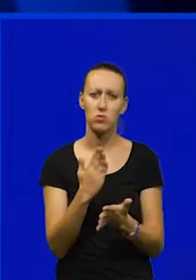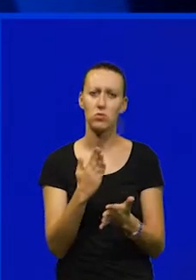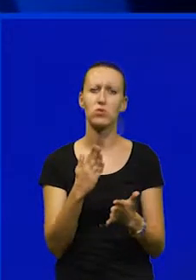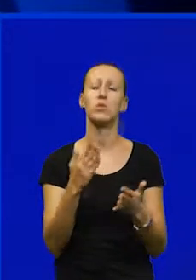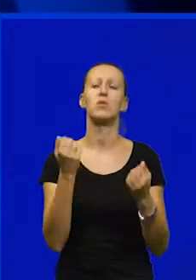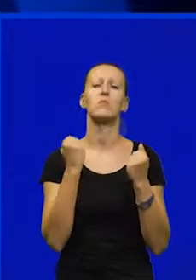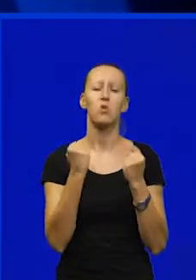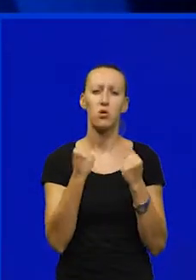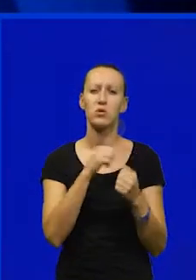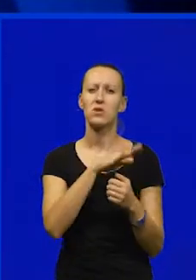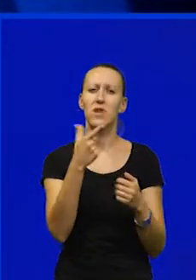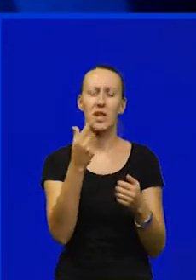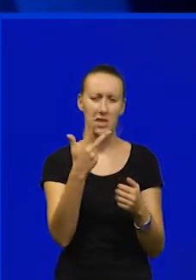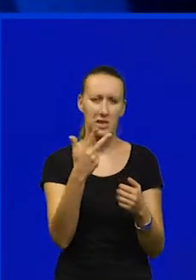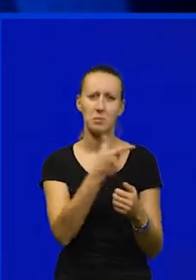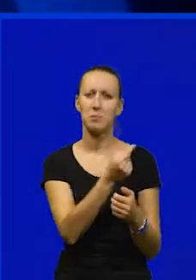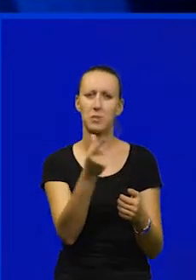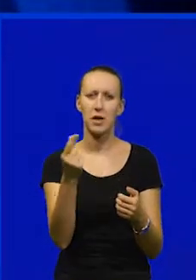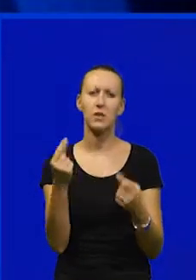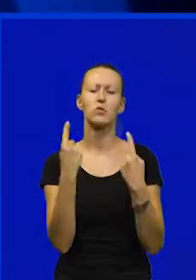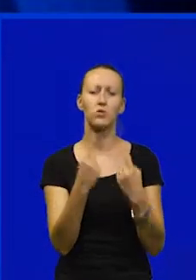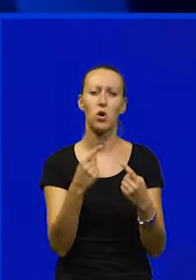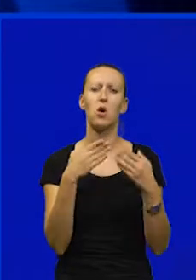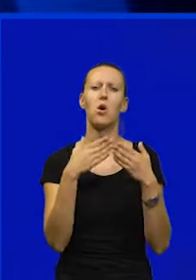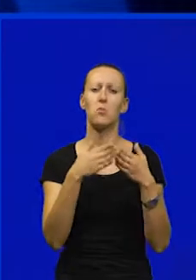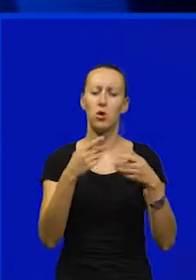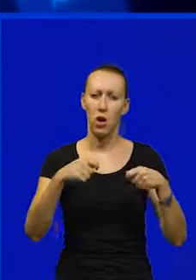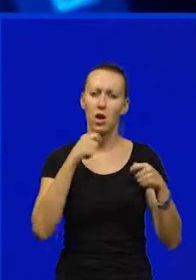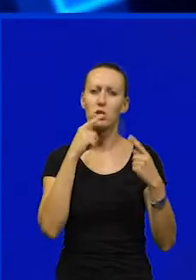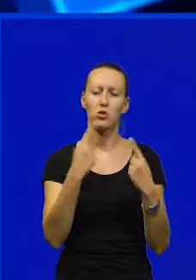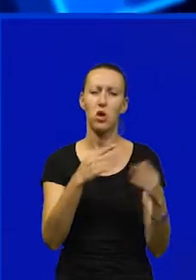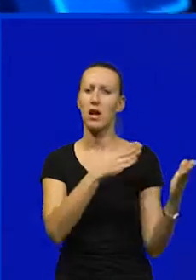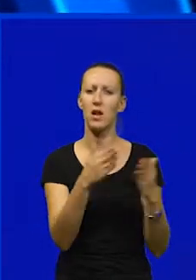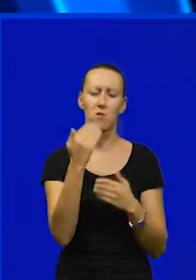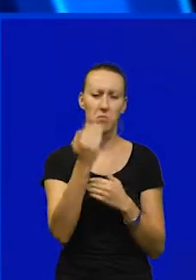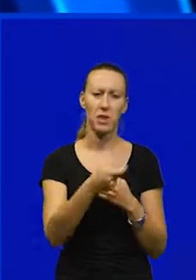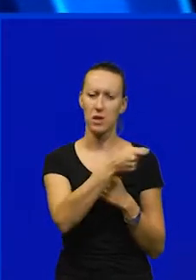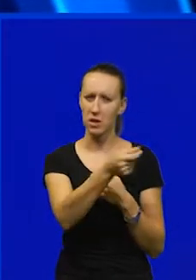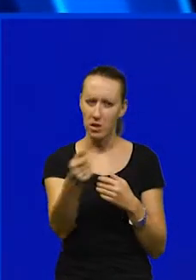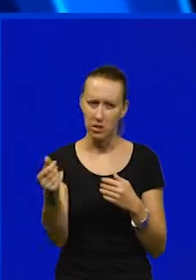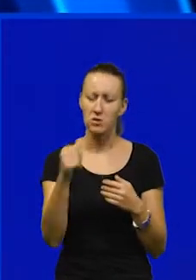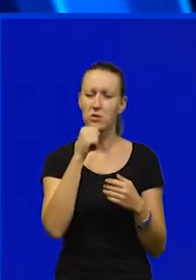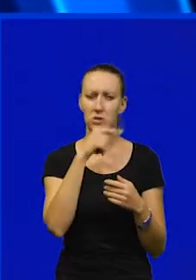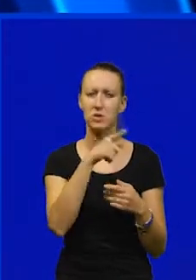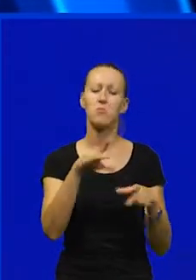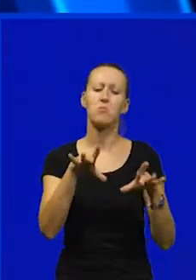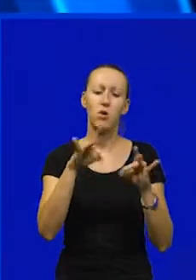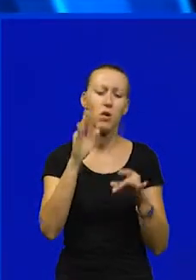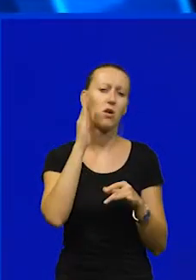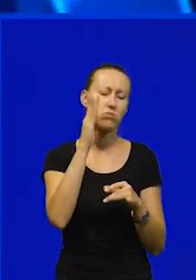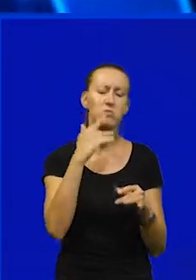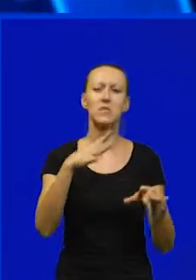snažna područka sve tri partnera obstanku uljenika i obstanku radnih mjesta redovito isplati plaće i pronalasku